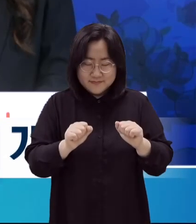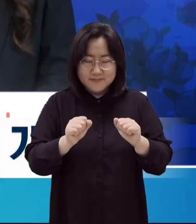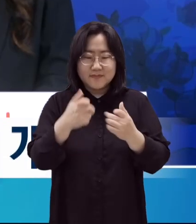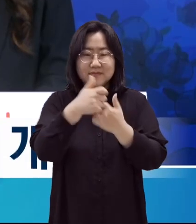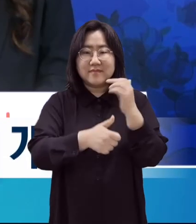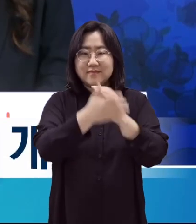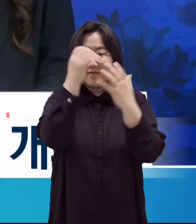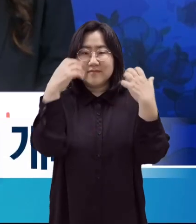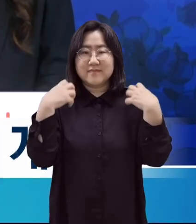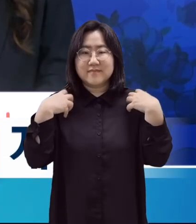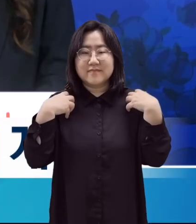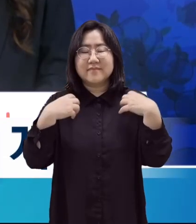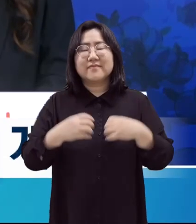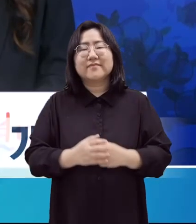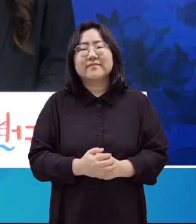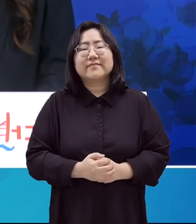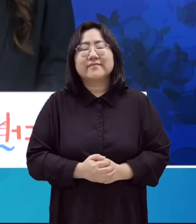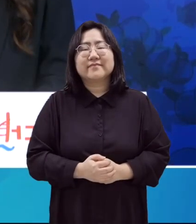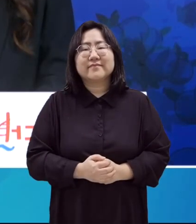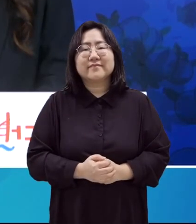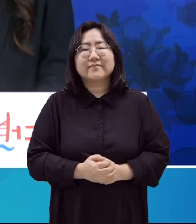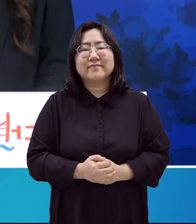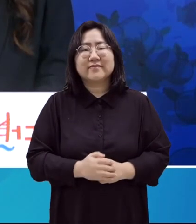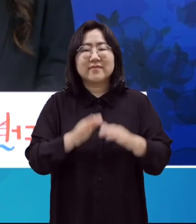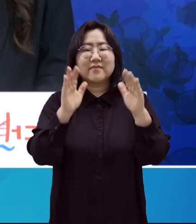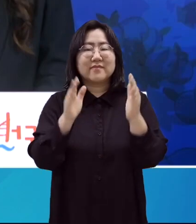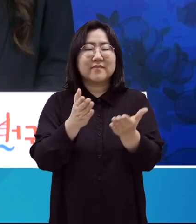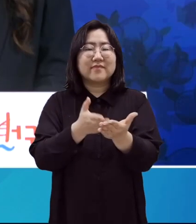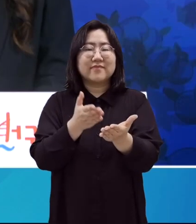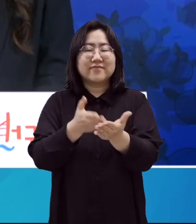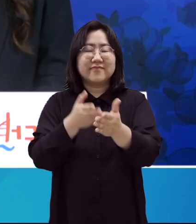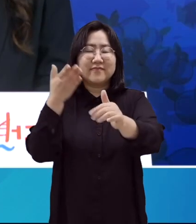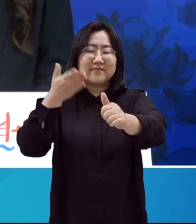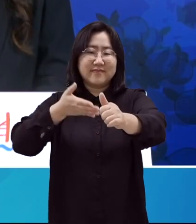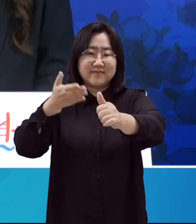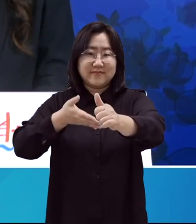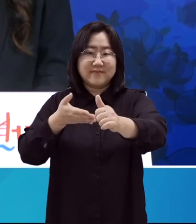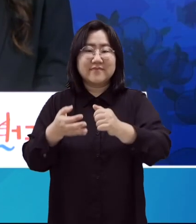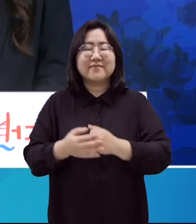네, 안녕하세요. 서귀포시청입니다. 네, 오늘 준비한 소식 전해주시죠.